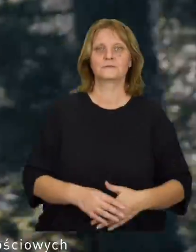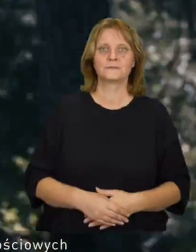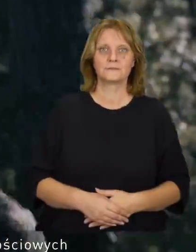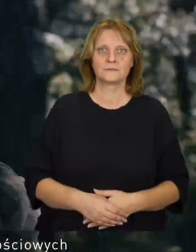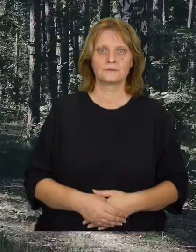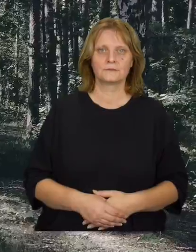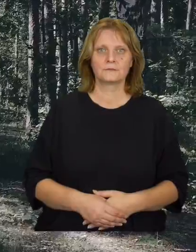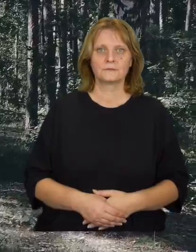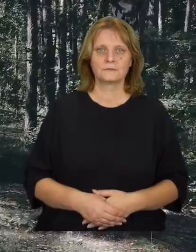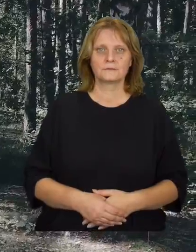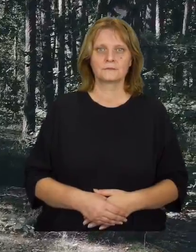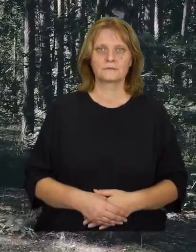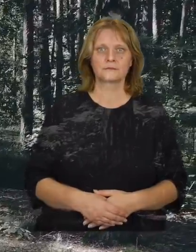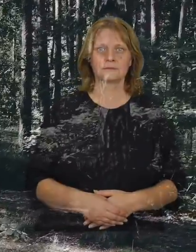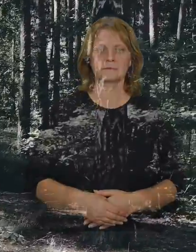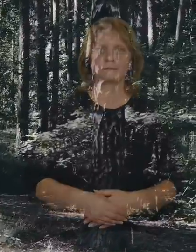wojska.